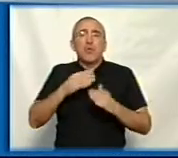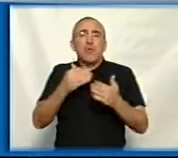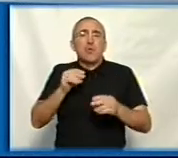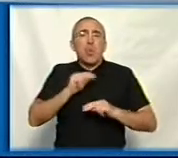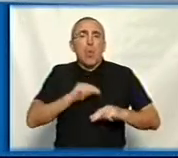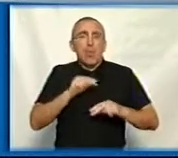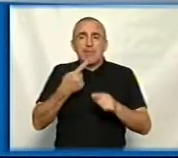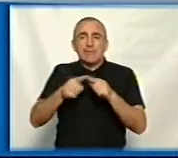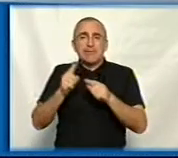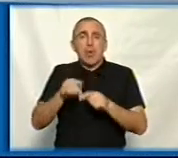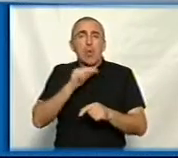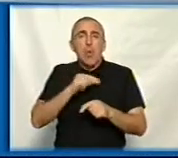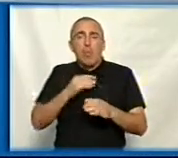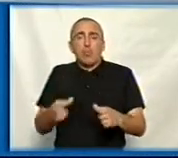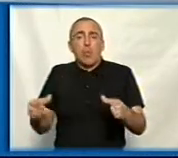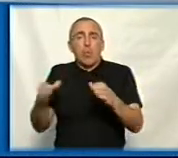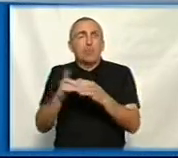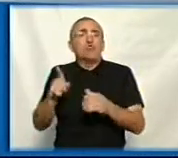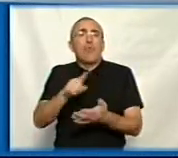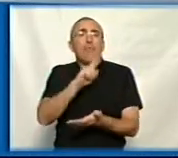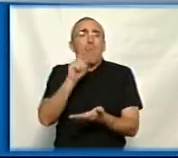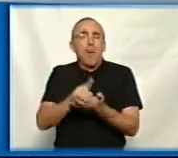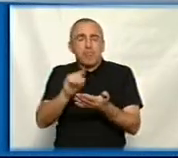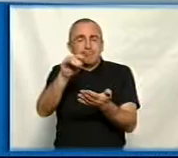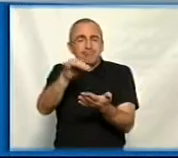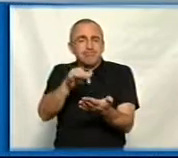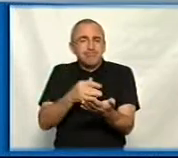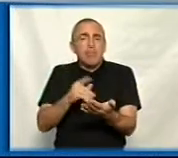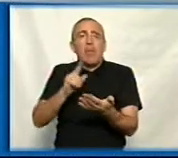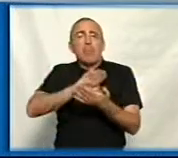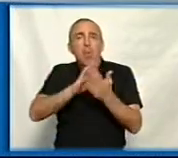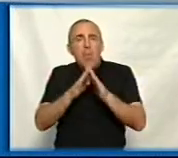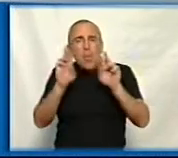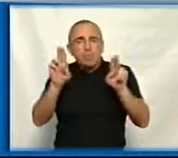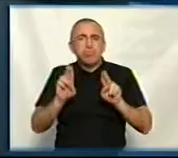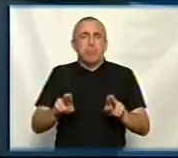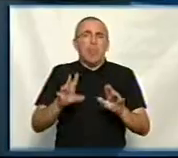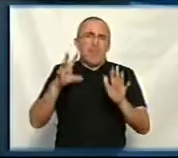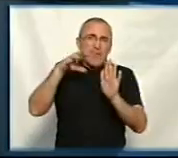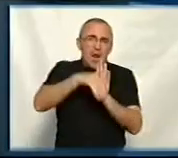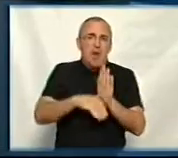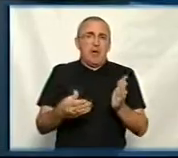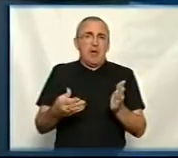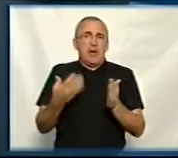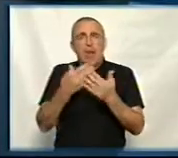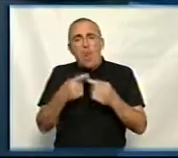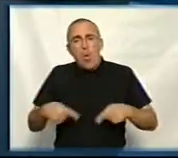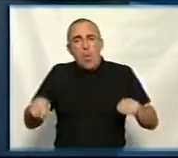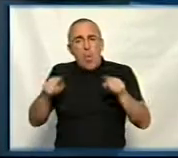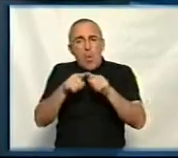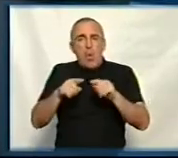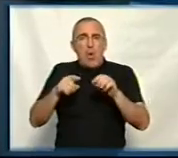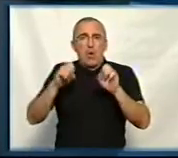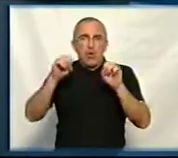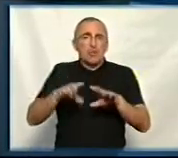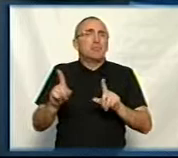цієї робочої групи? Що вона має прописати? Які положення врахувати? Це просто колегіальний орган. Які рішення вона